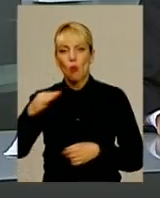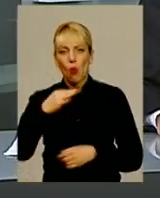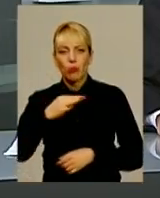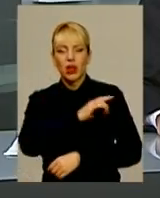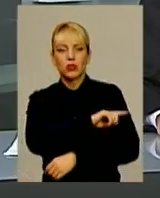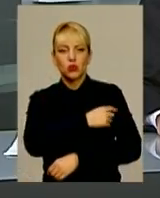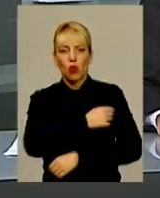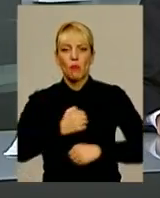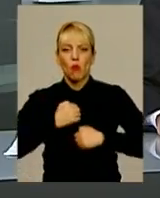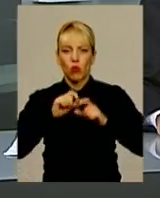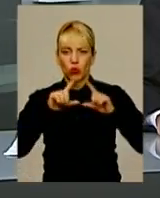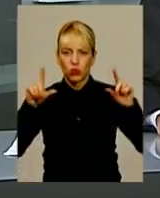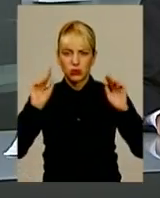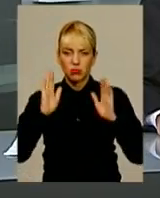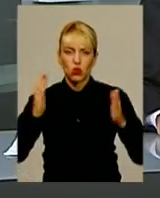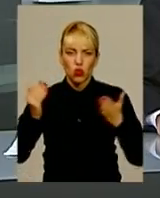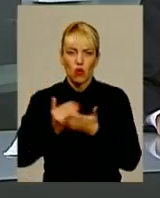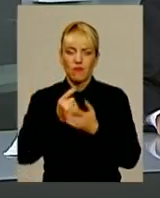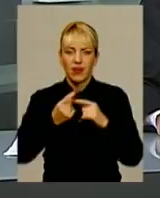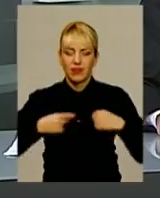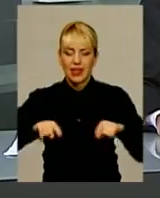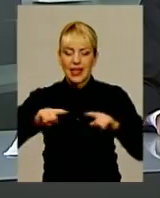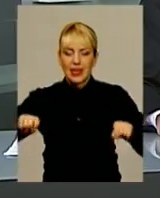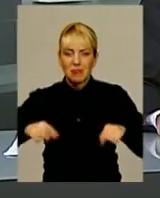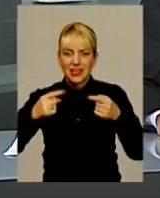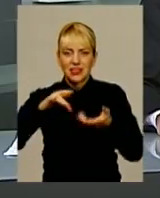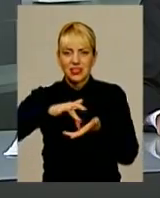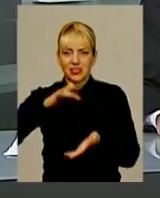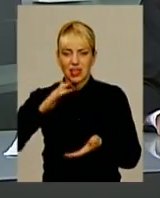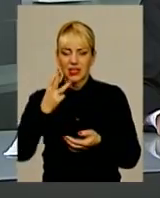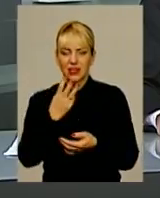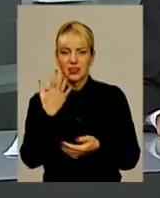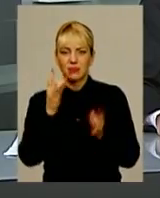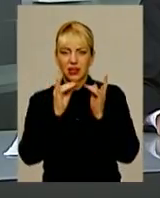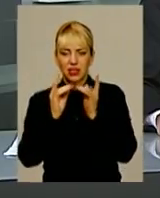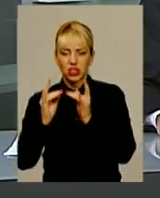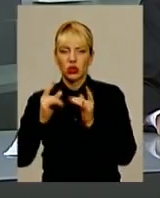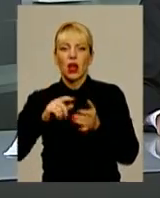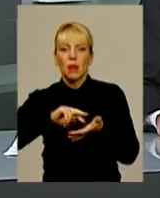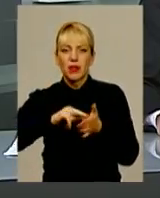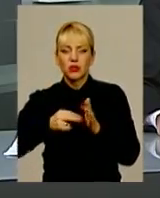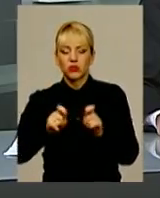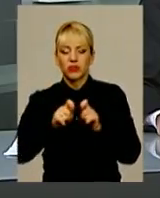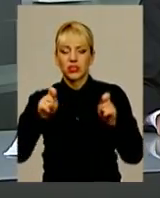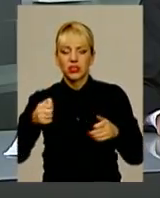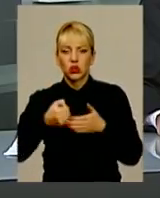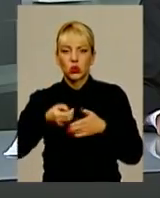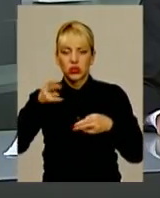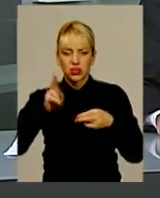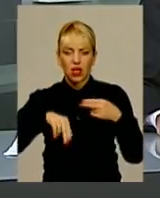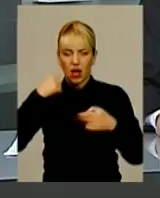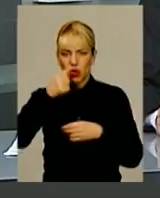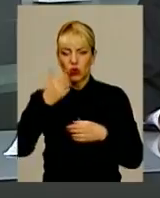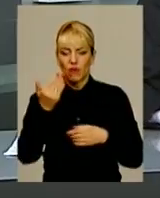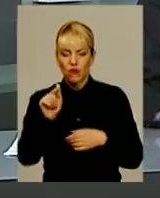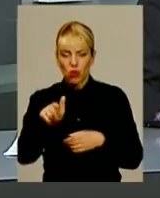'явиться нове відділення – реабілітаційний центр. На 35 ліжок планують відкрити вже до кінця року. В ньому відновлюватимуть здоров